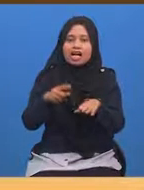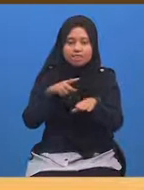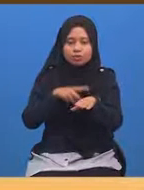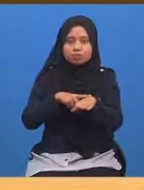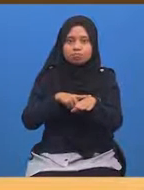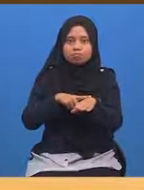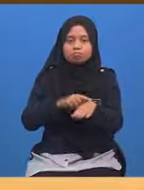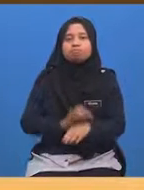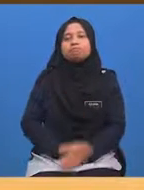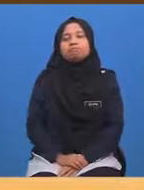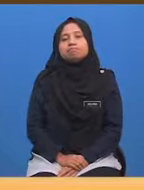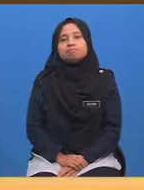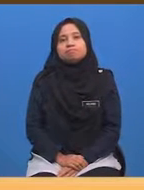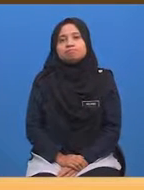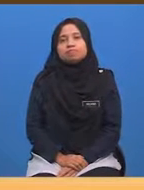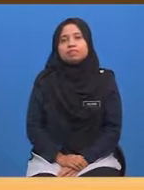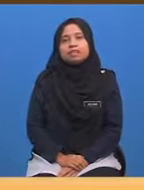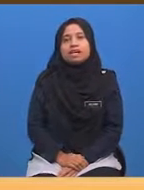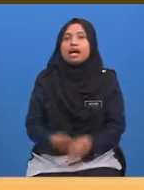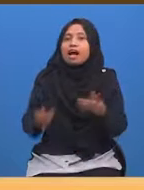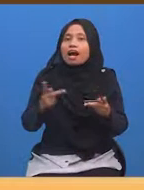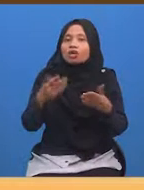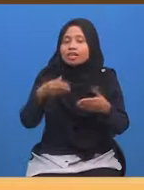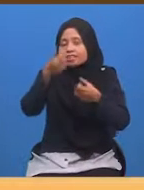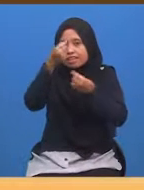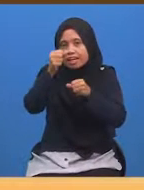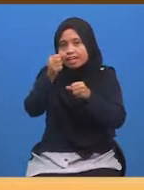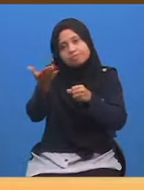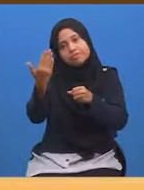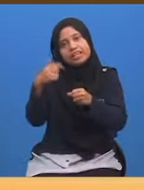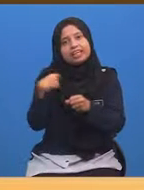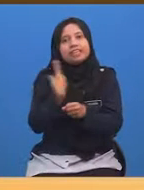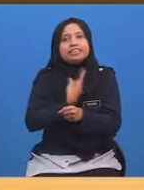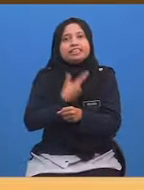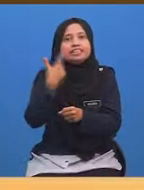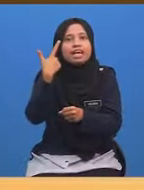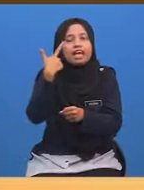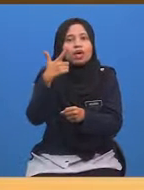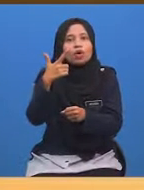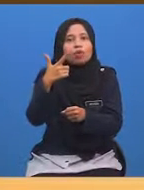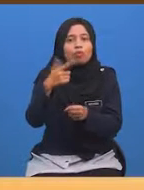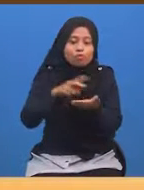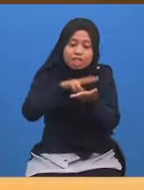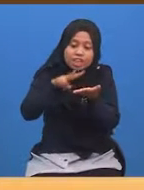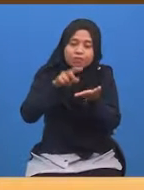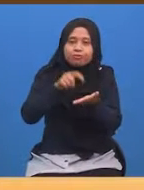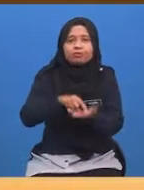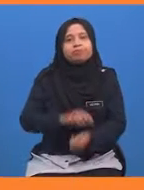Mazlinda Jika sudah bersedia, jom kita saksikan video ini